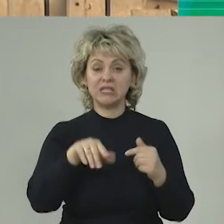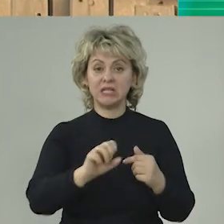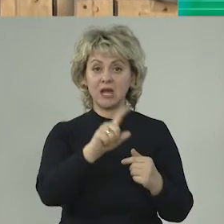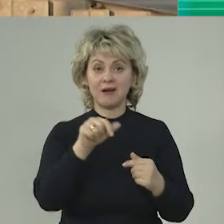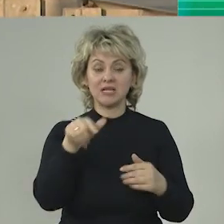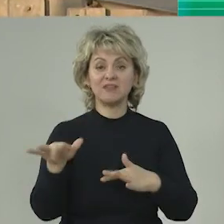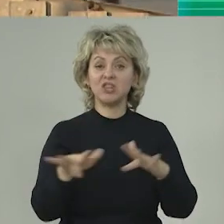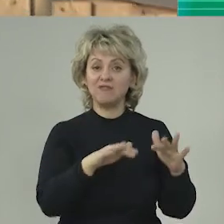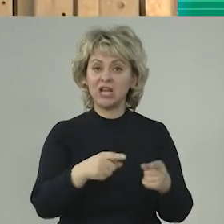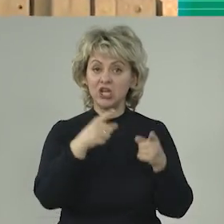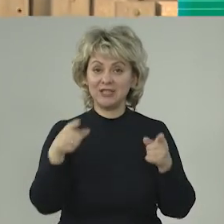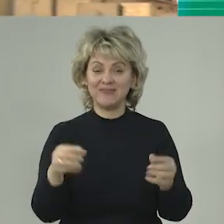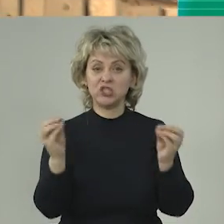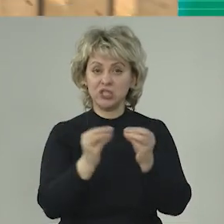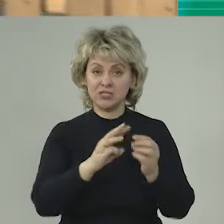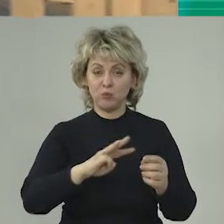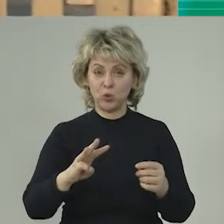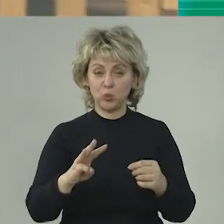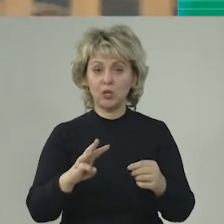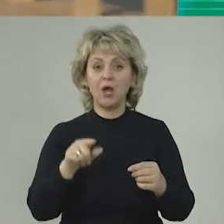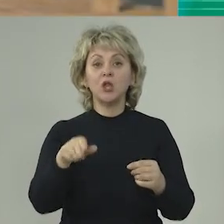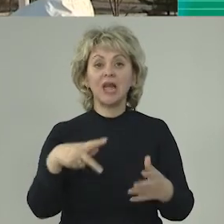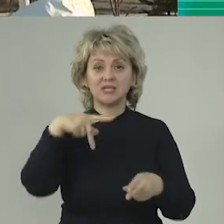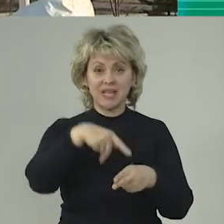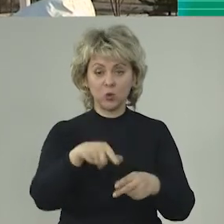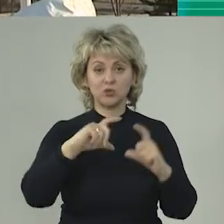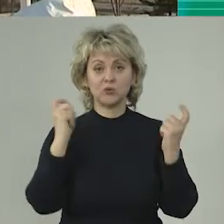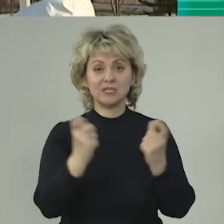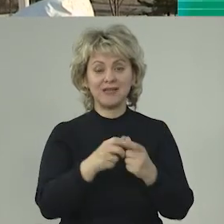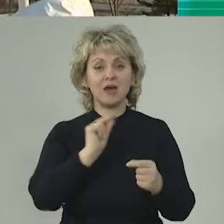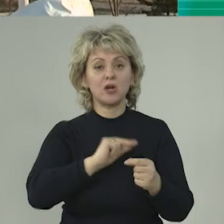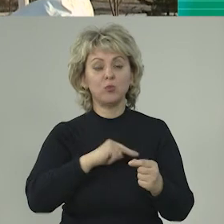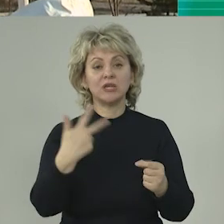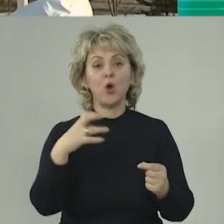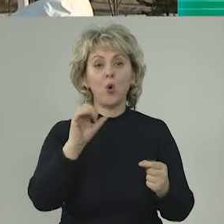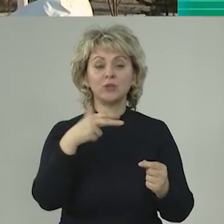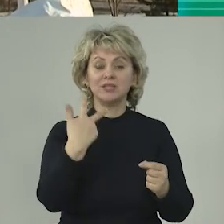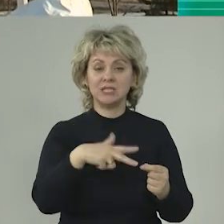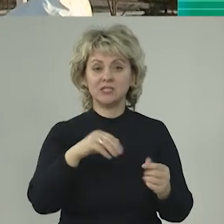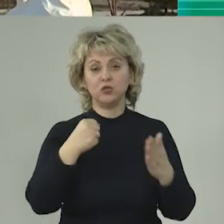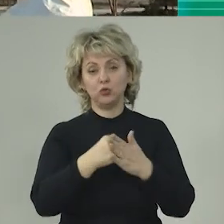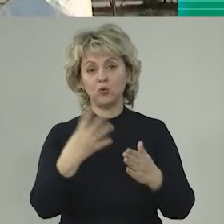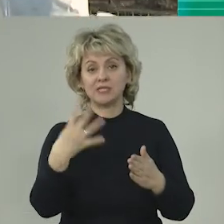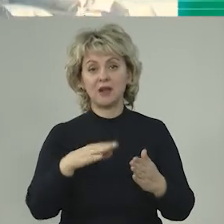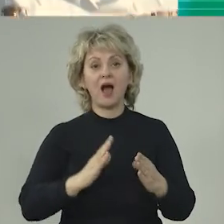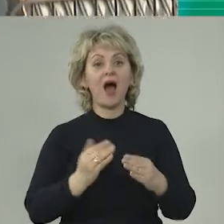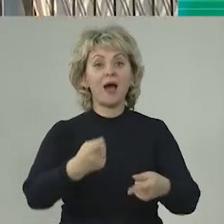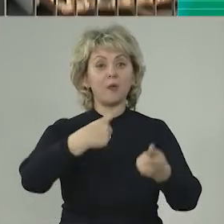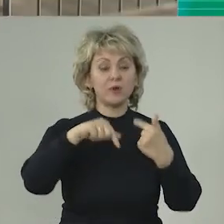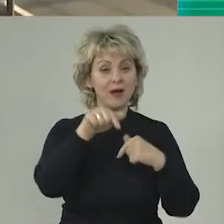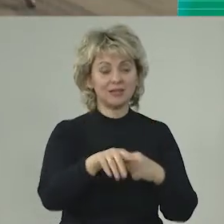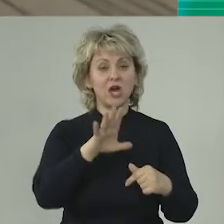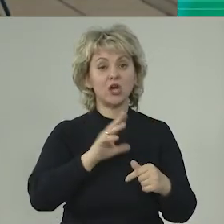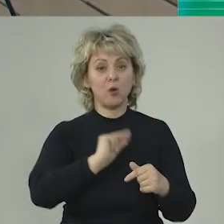в этот раз они двигались с интервалом в 10 минут, на загрузку стадиона их работало от 30 до 40, а на выгрузку